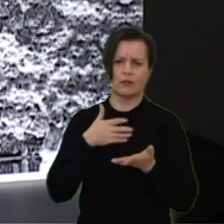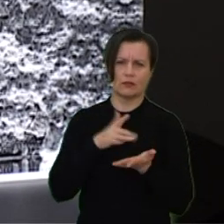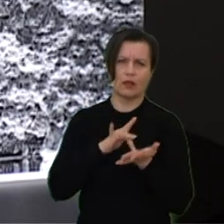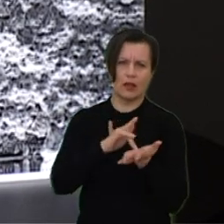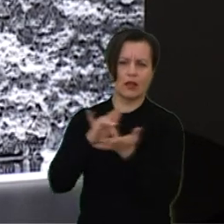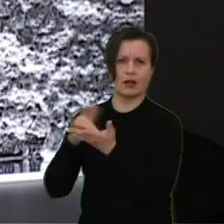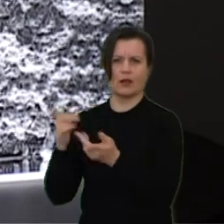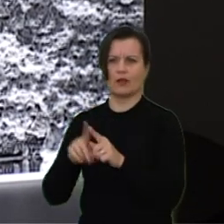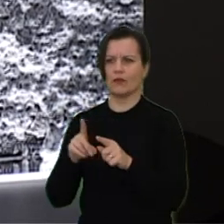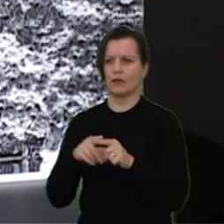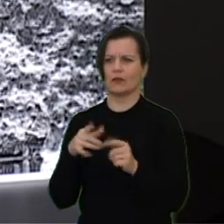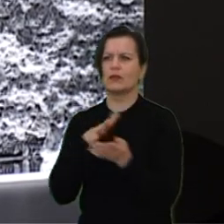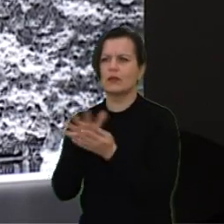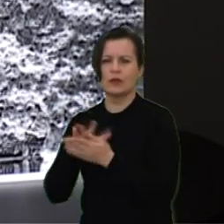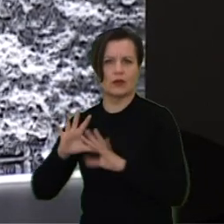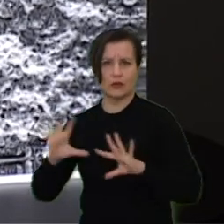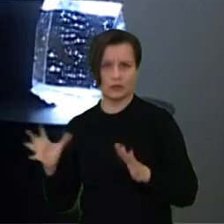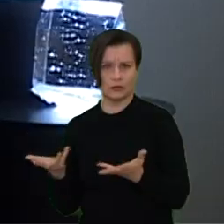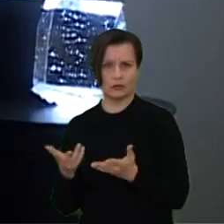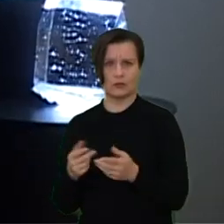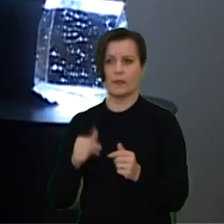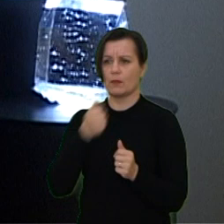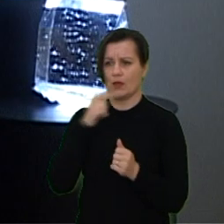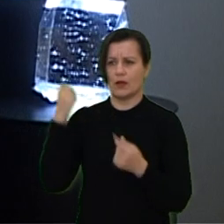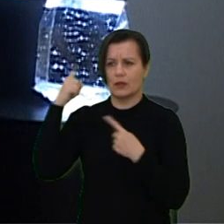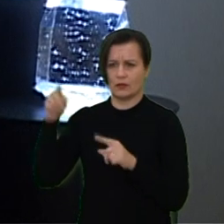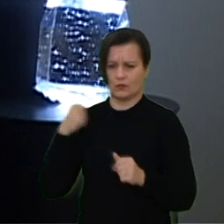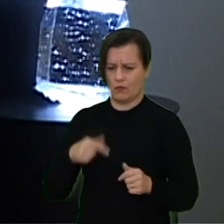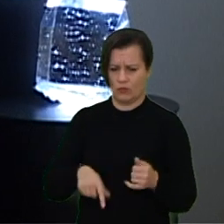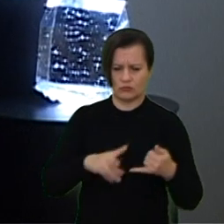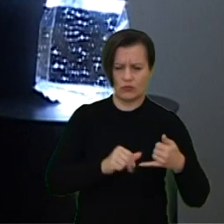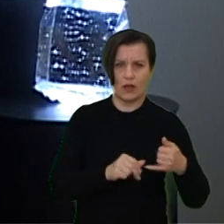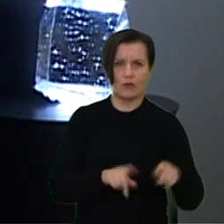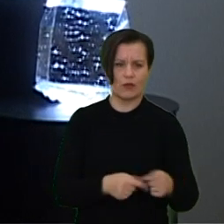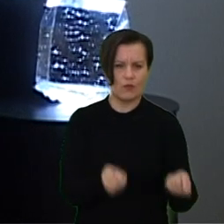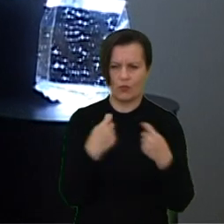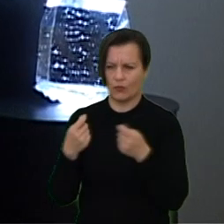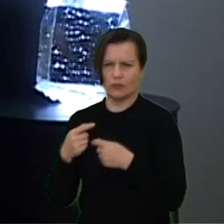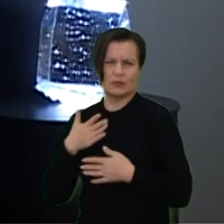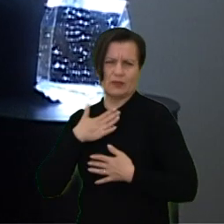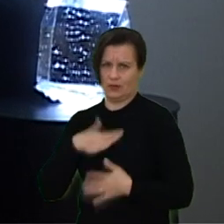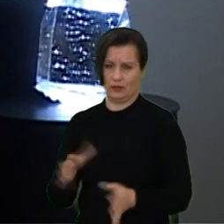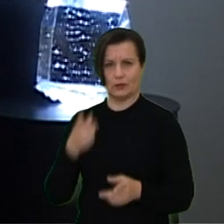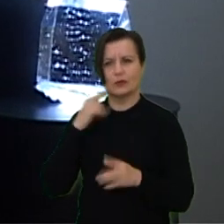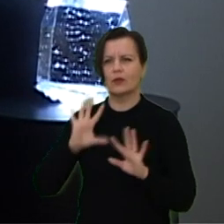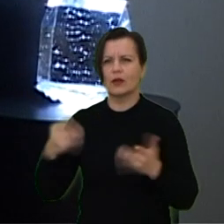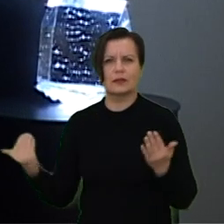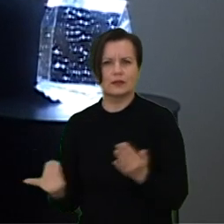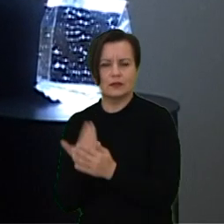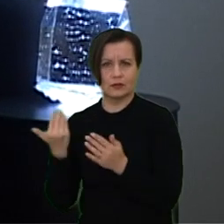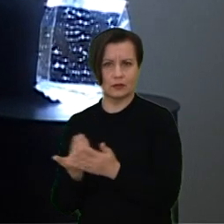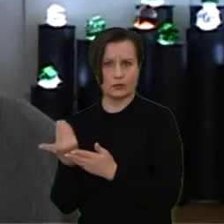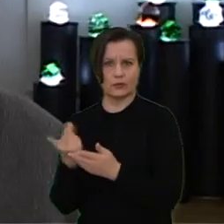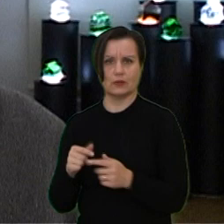ten irgi keliauja, iš kaip, o planetas ar ką yra, nu, kitas nepasitenkina žemiškom dovanom ir nori kažko